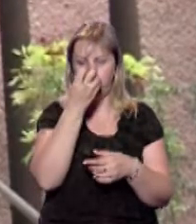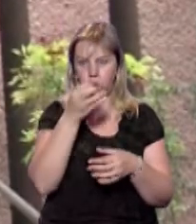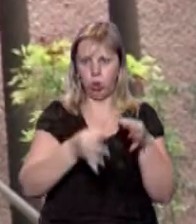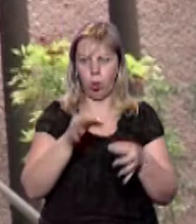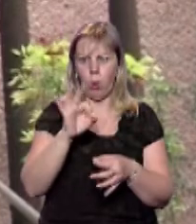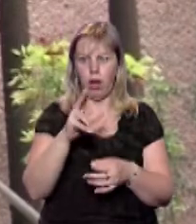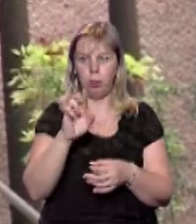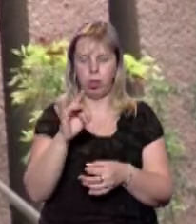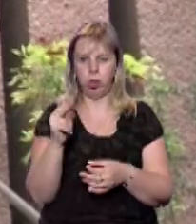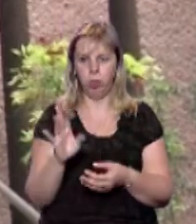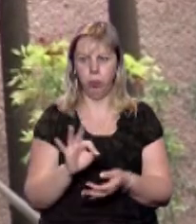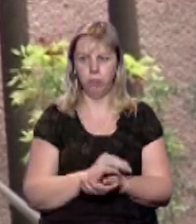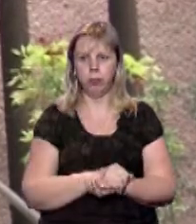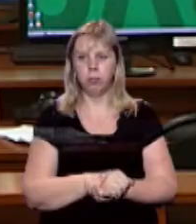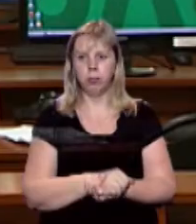суду Ольга Бречко.